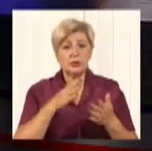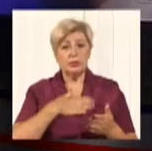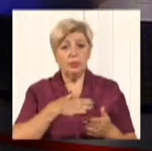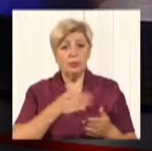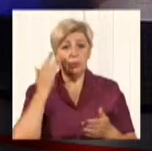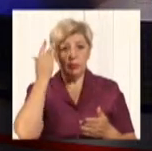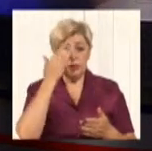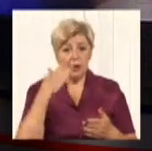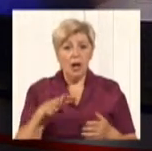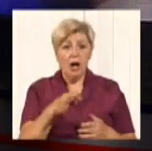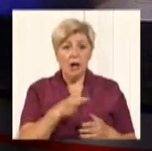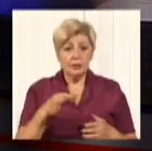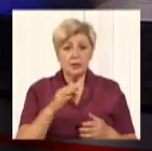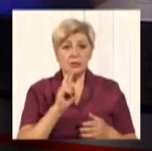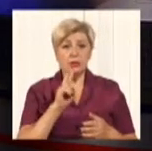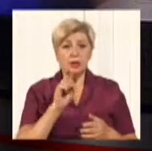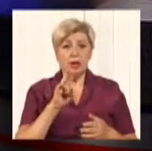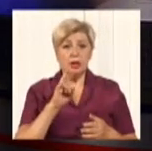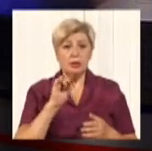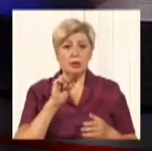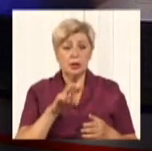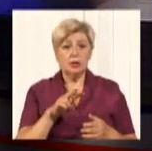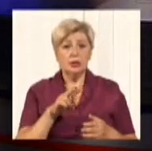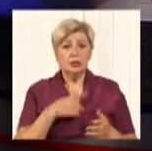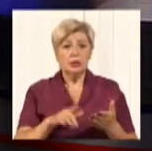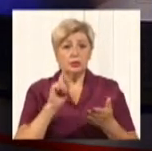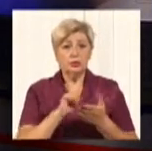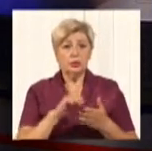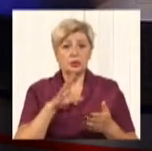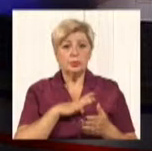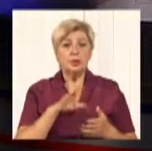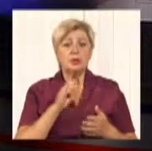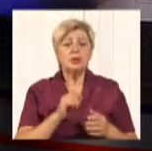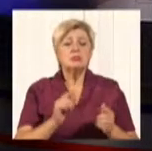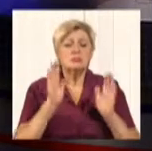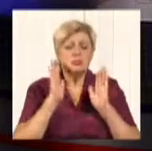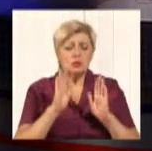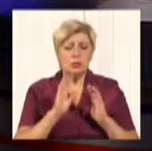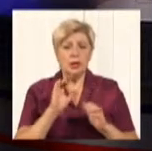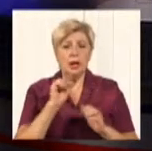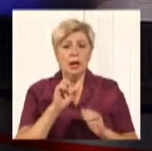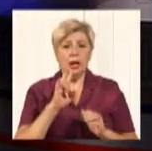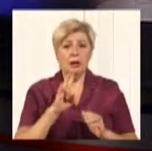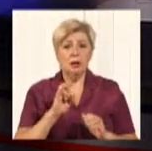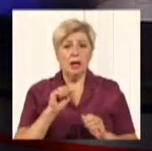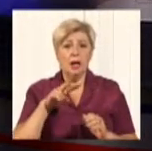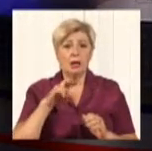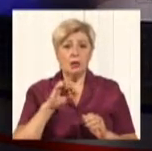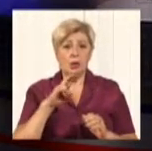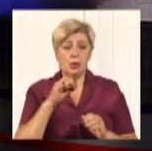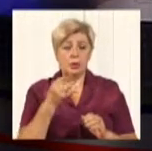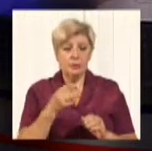обласний канал має бути аналоговий. Понимаєте, як сказав, в Росії обласні